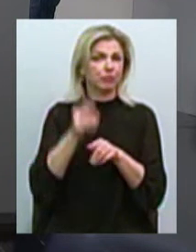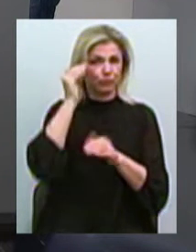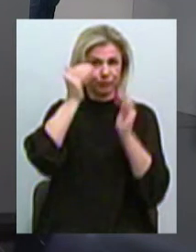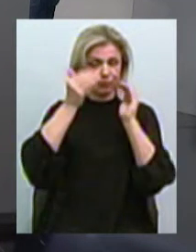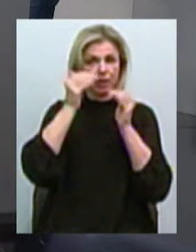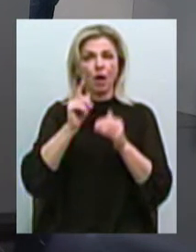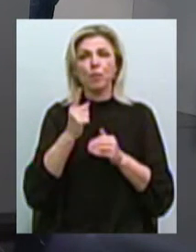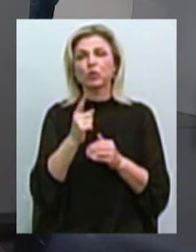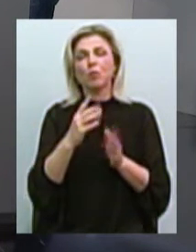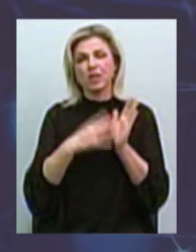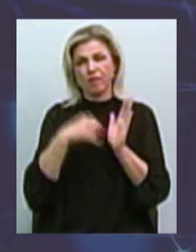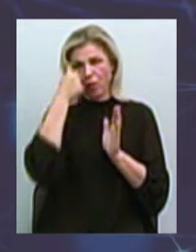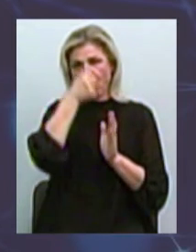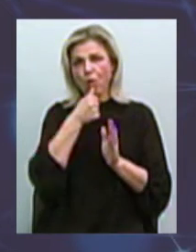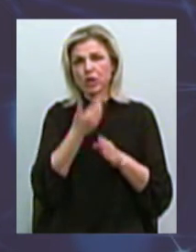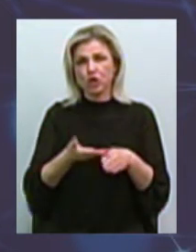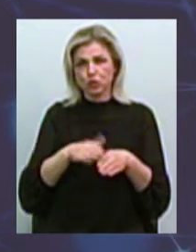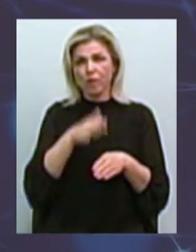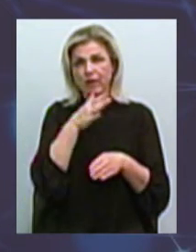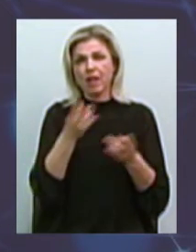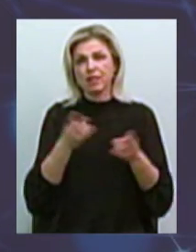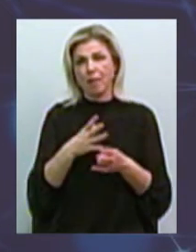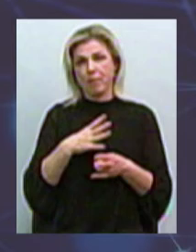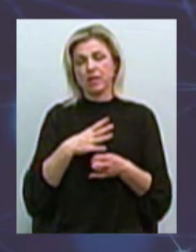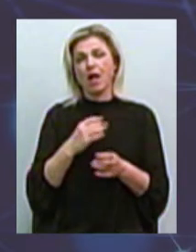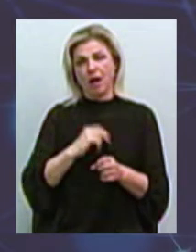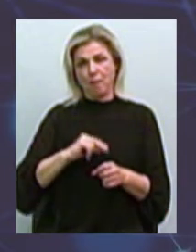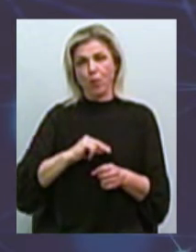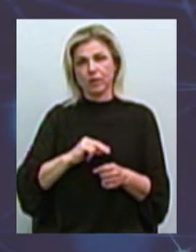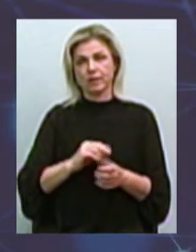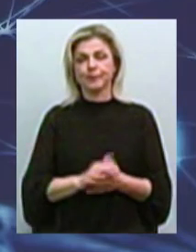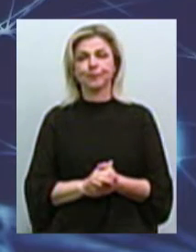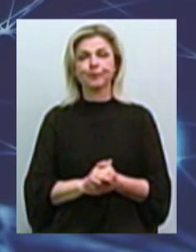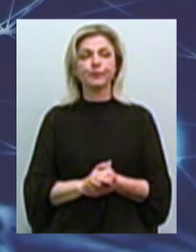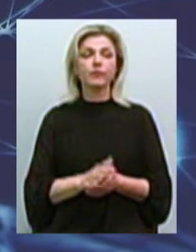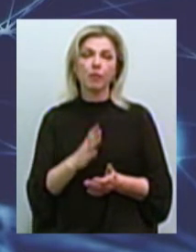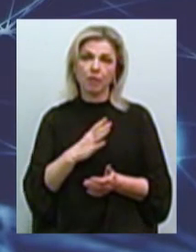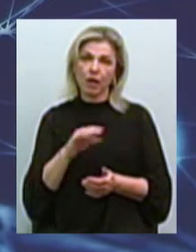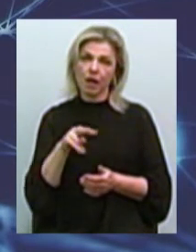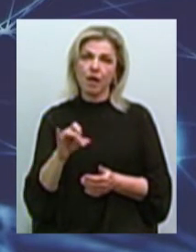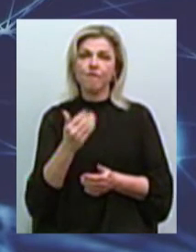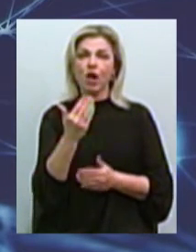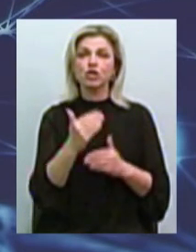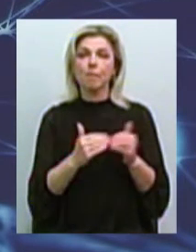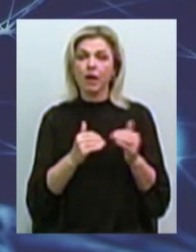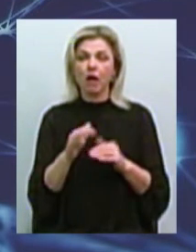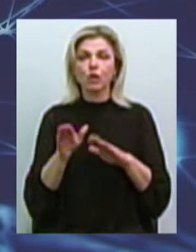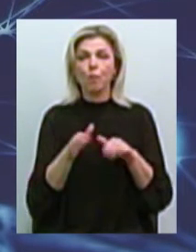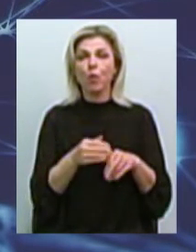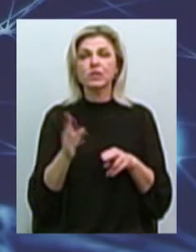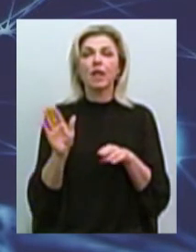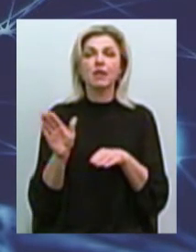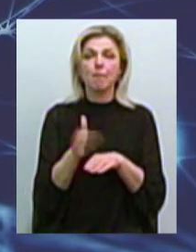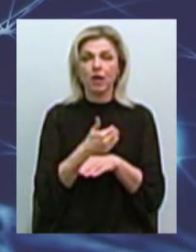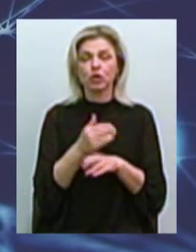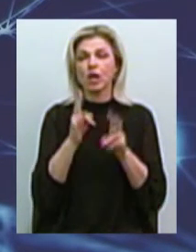покупать, но, как бы, надо же приводить все в порядок постепенно. А не было у вашей практики такого, что после демонтажа незаконной